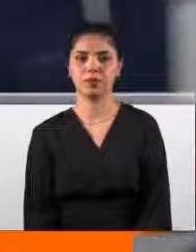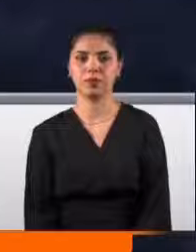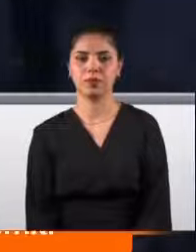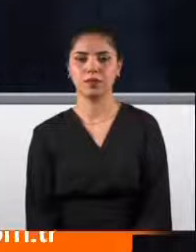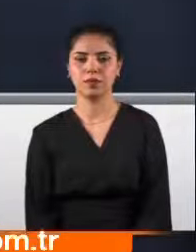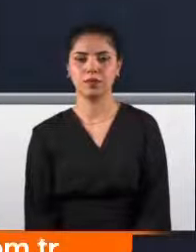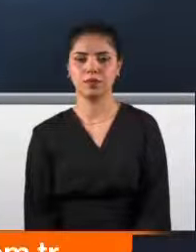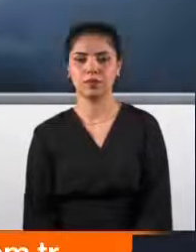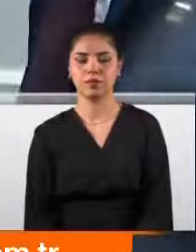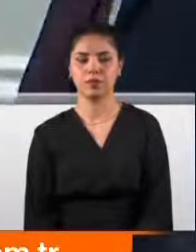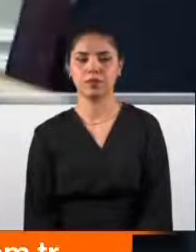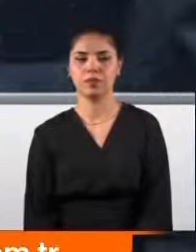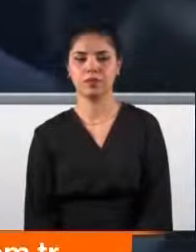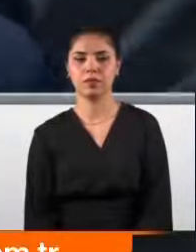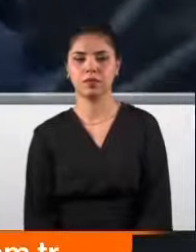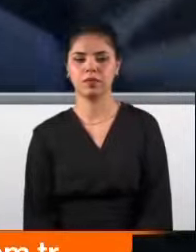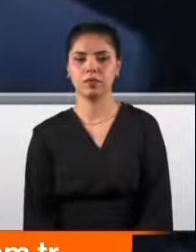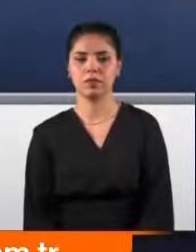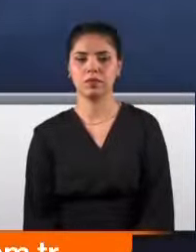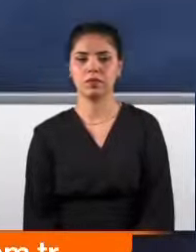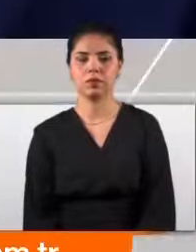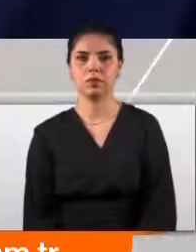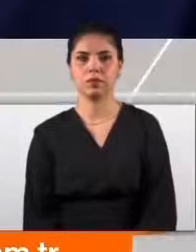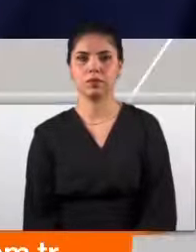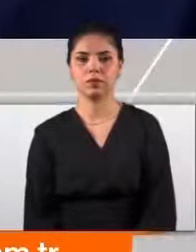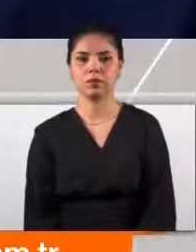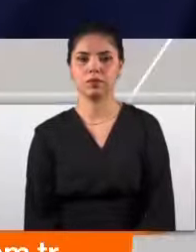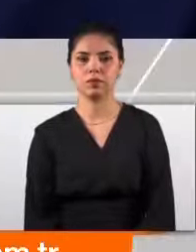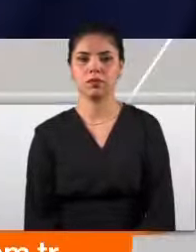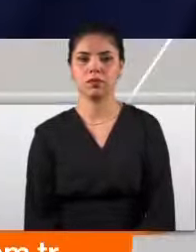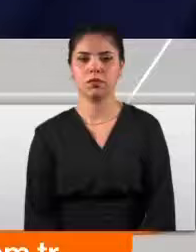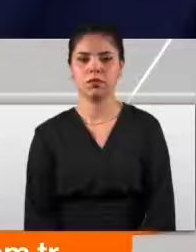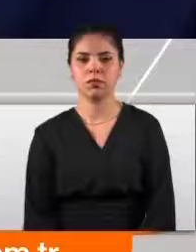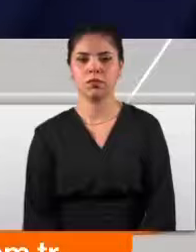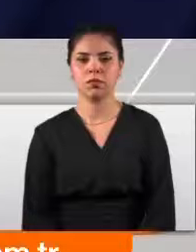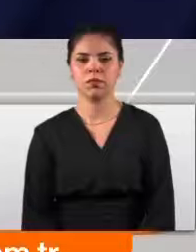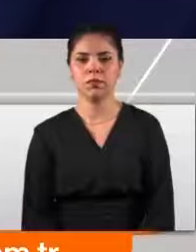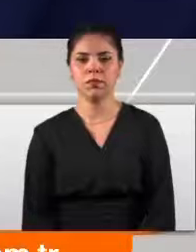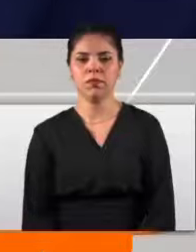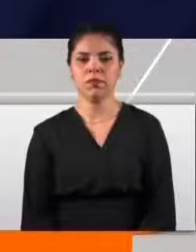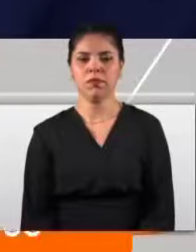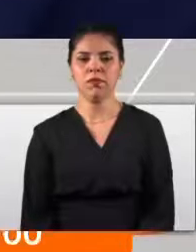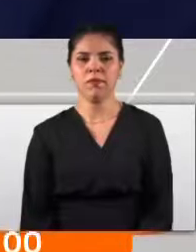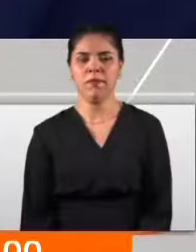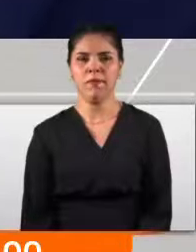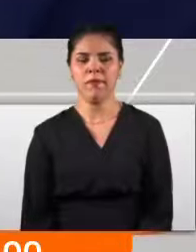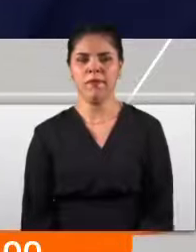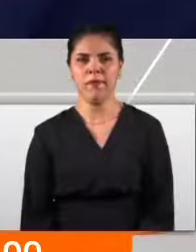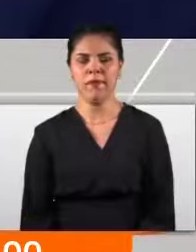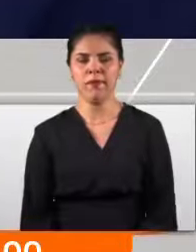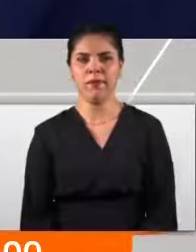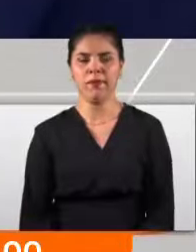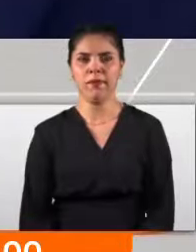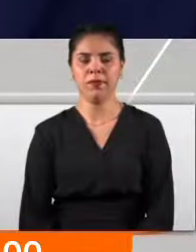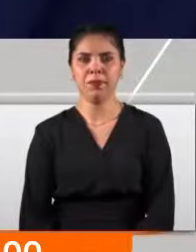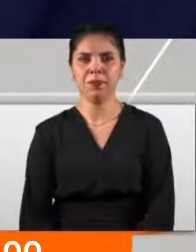şimdi şöyle bakıyorum, ben onu çok etik bulmadığımı söyleyeyim. Çünkü en azından bir gün önce beni arayıp böyle bir teklif getireceğim. Böyle bir